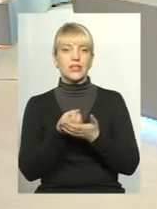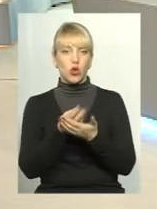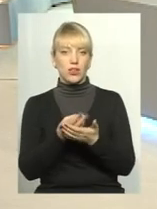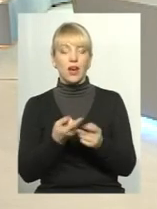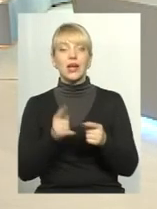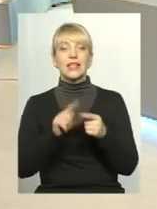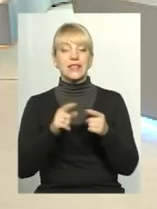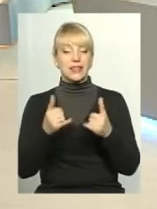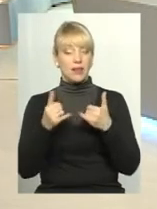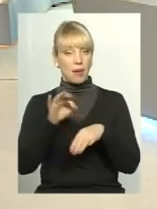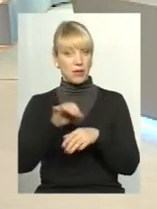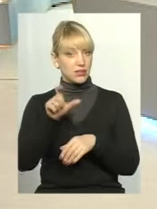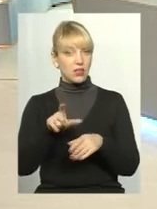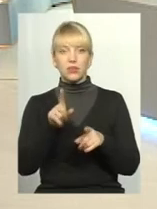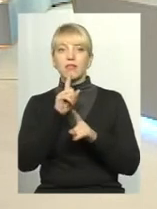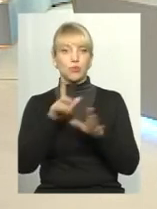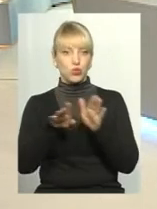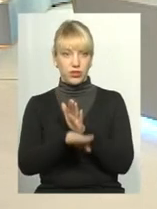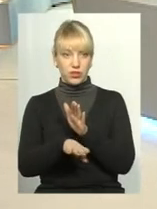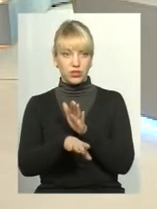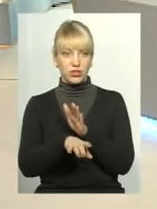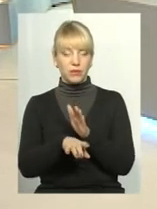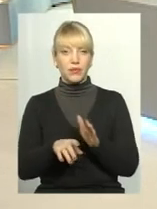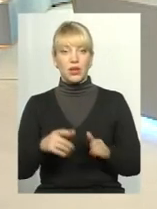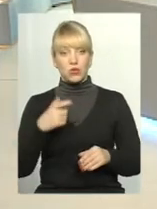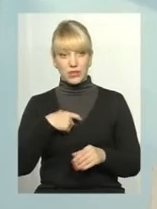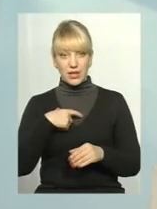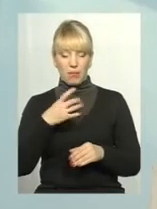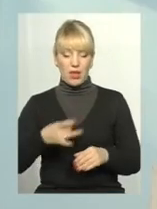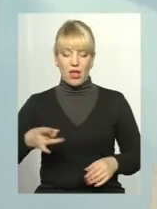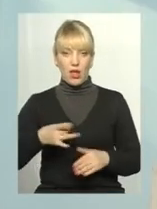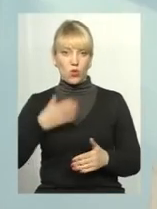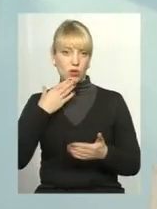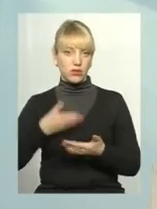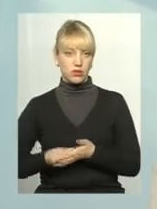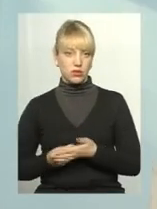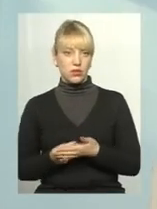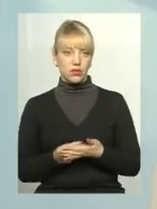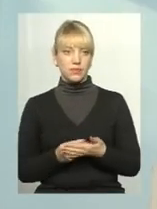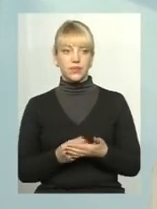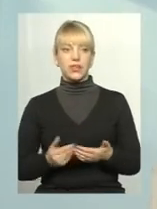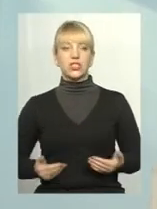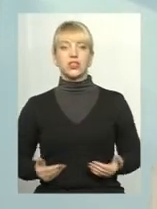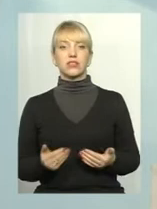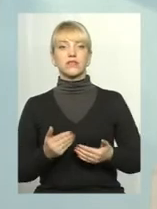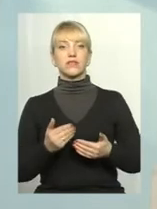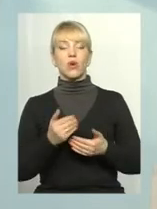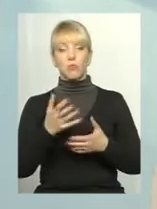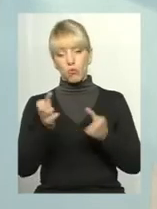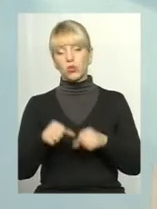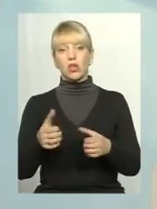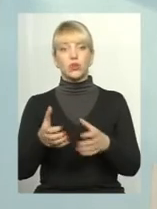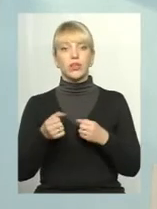пацієнта це не буде гірше. Він в себе на районі, скажімо, в живем таке слово, зможе отримати